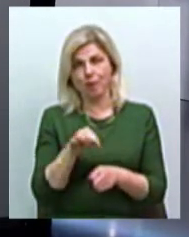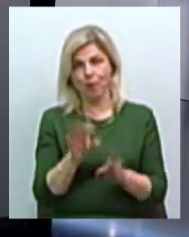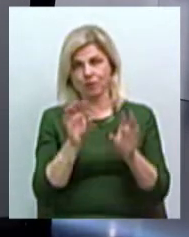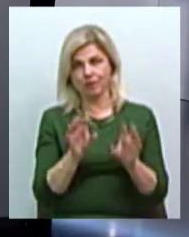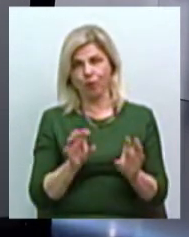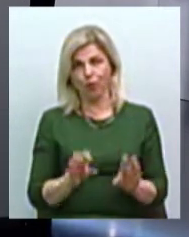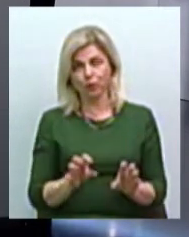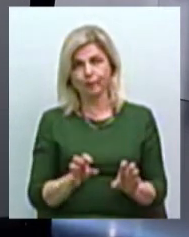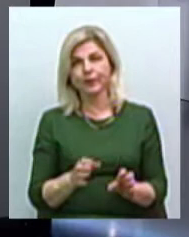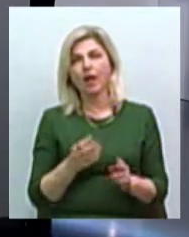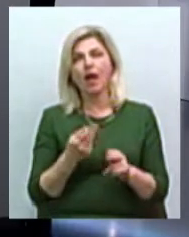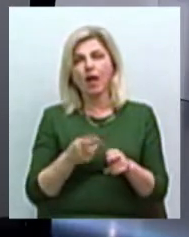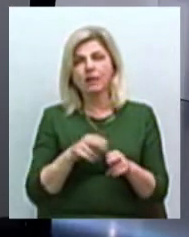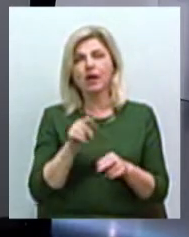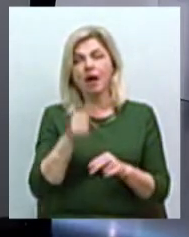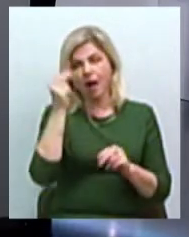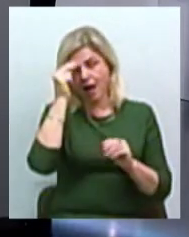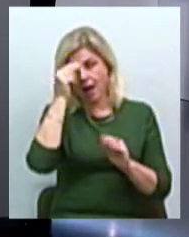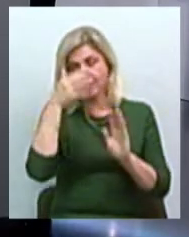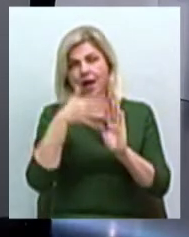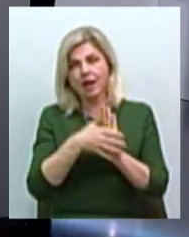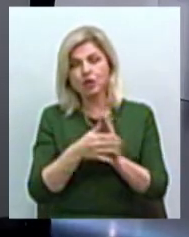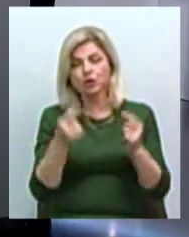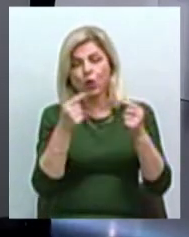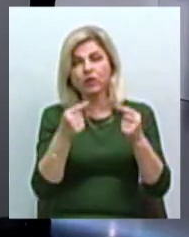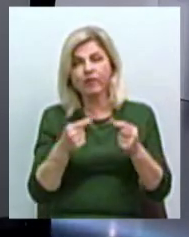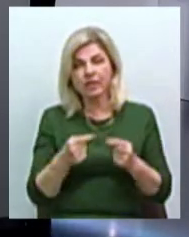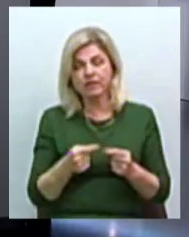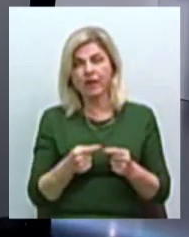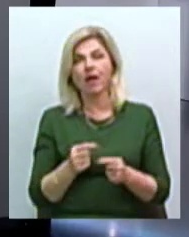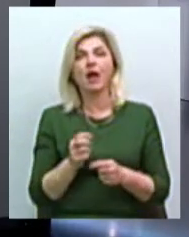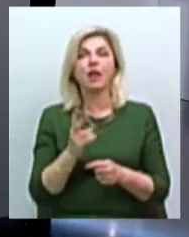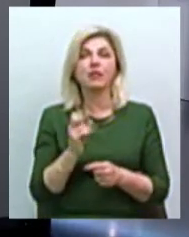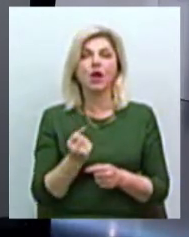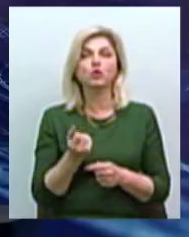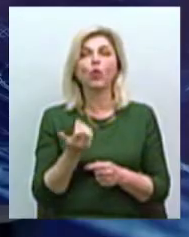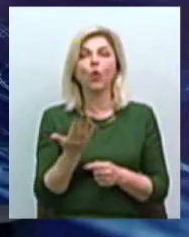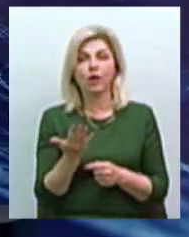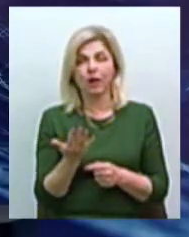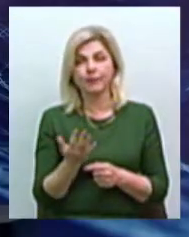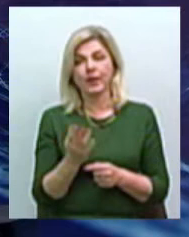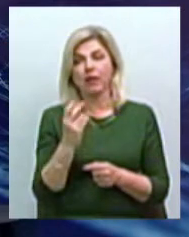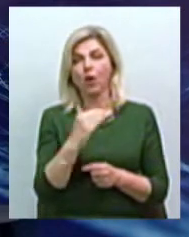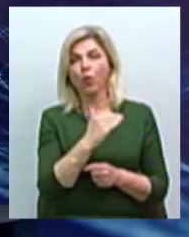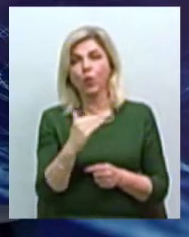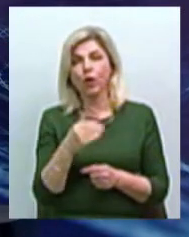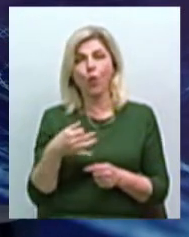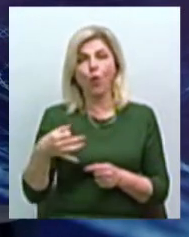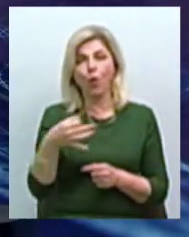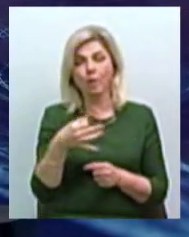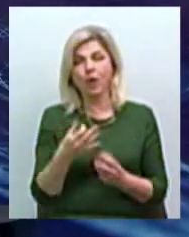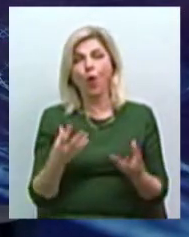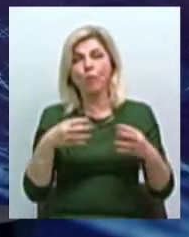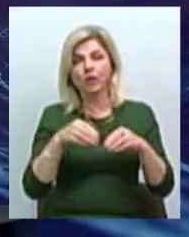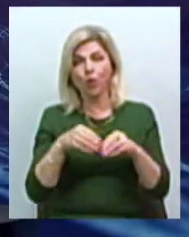аналіз соответствію того, наскільки на рівні області, на рівні об'єдненних